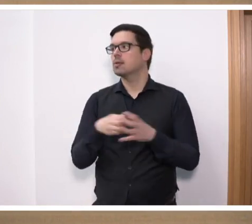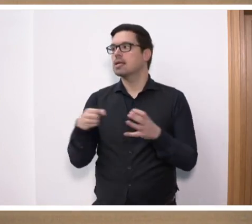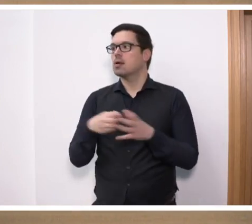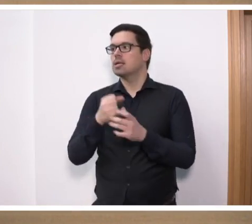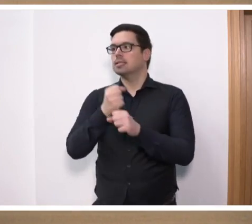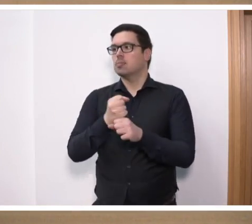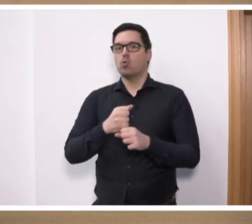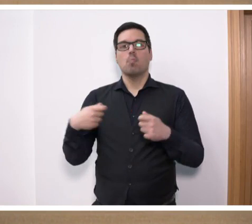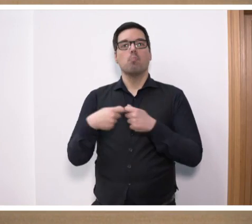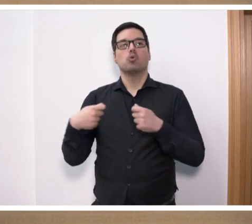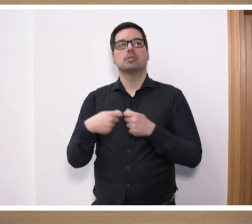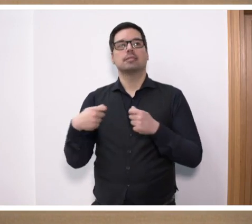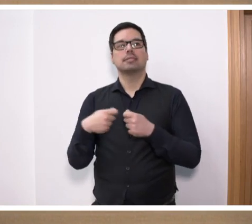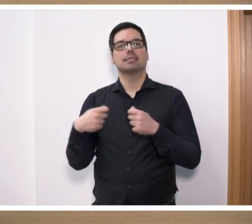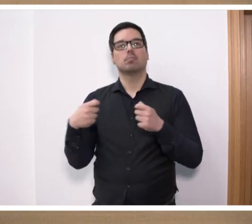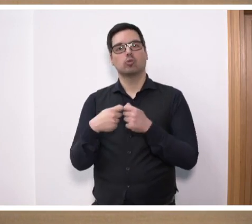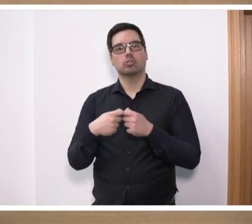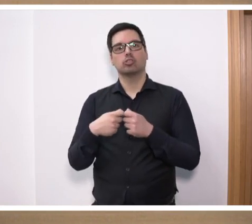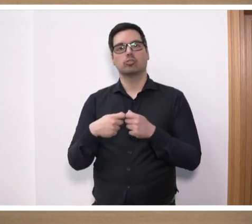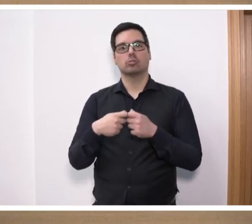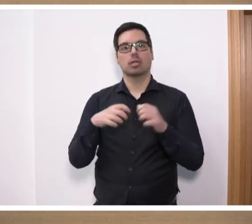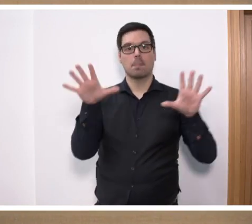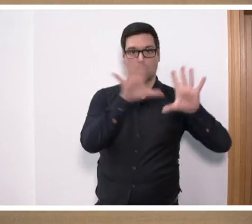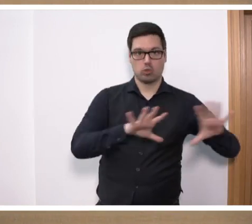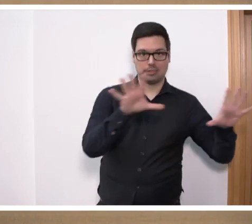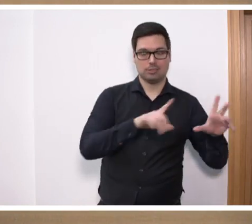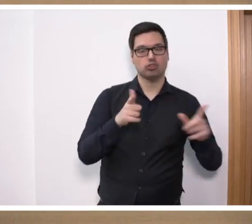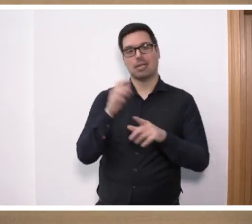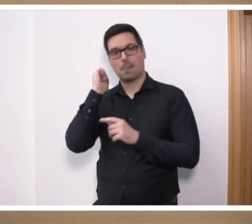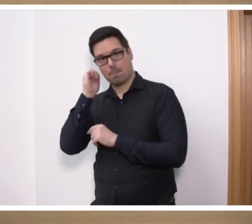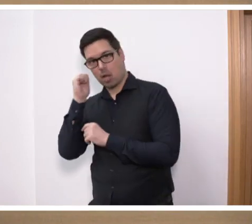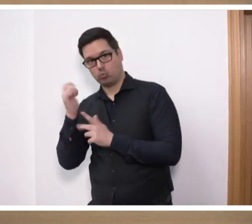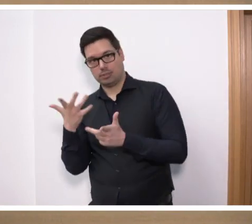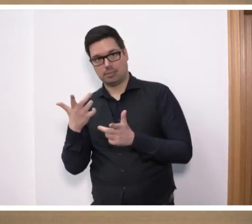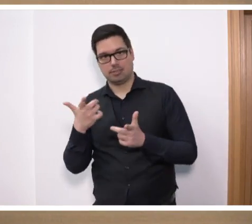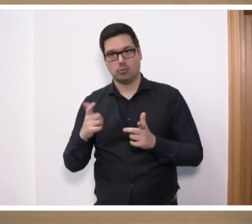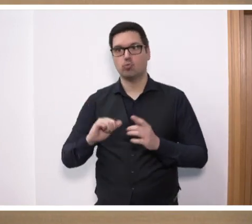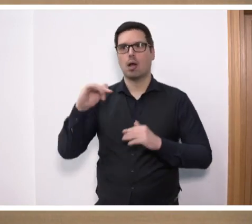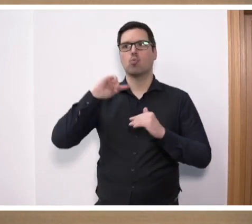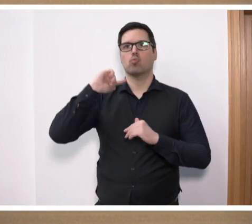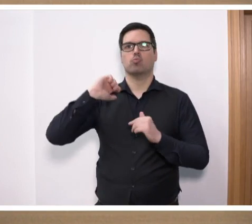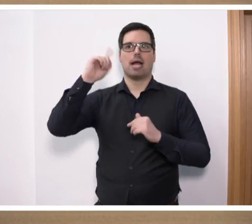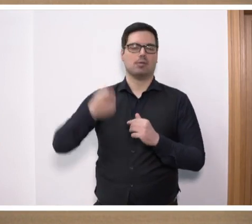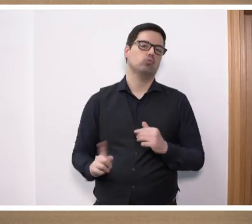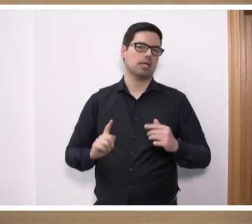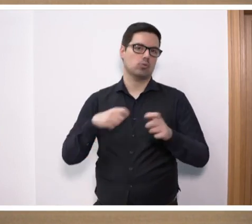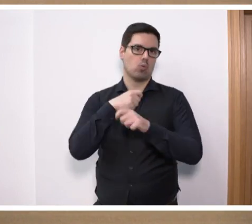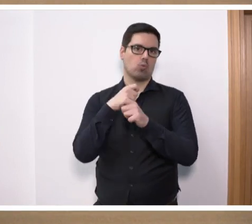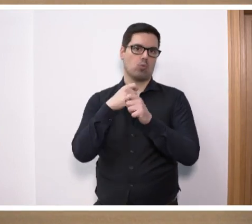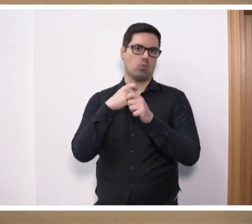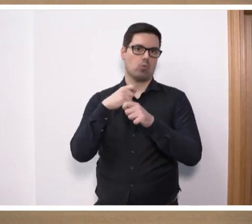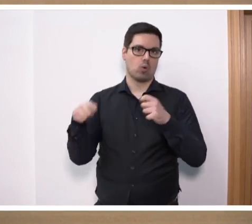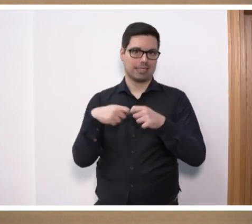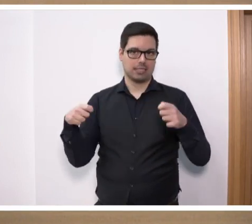Demo Bündnis-Bundstadt-Braun. Über 100 Organisationen haben sich daran beteiligt. Und durch diesen breiten